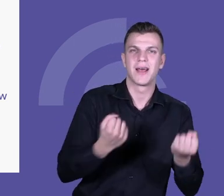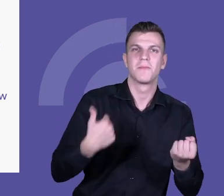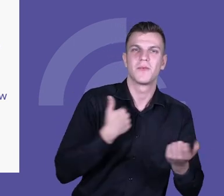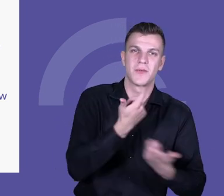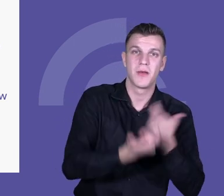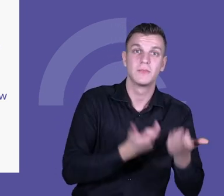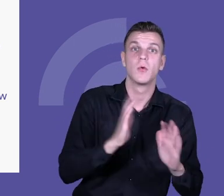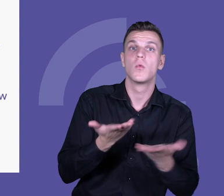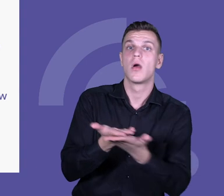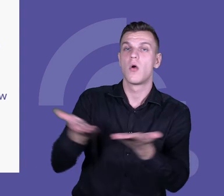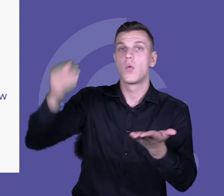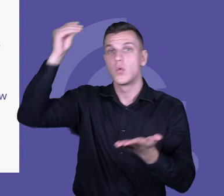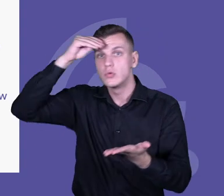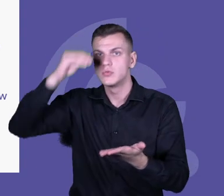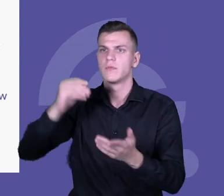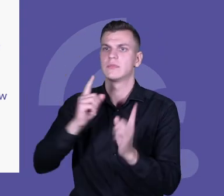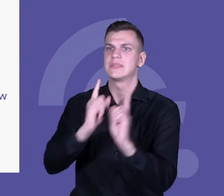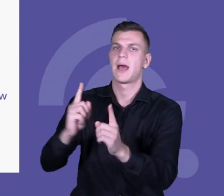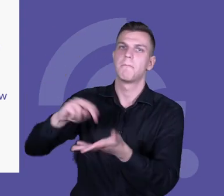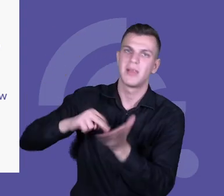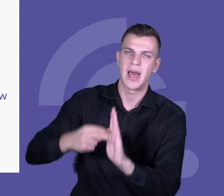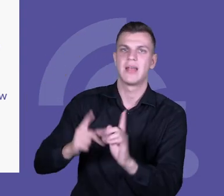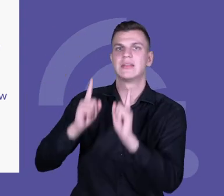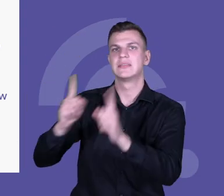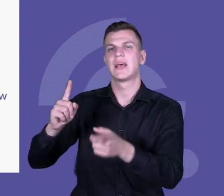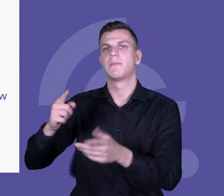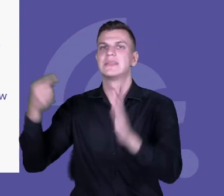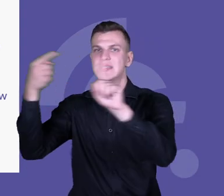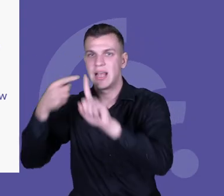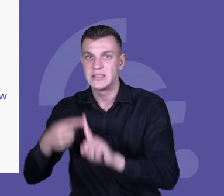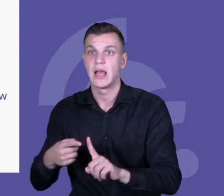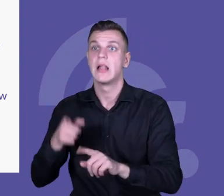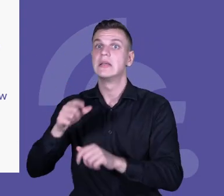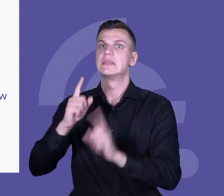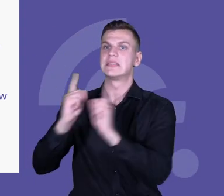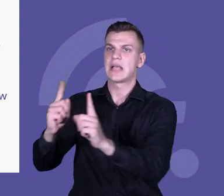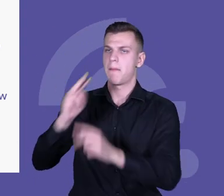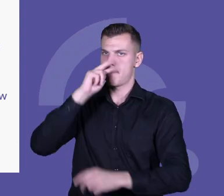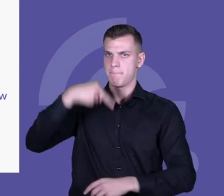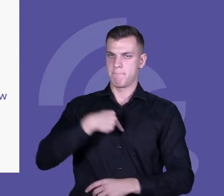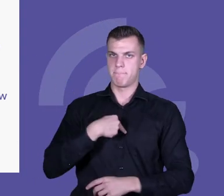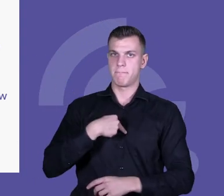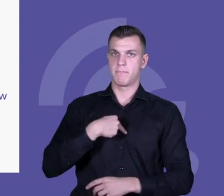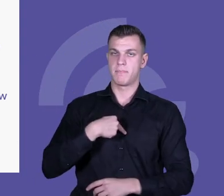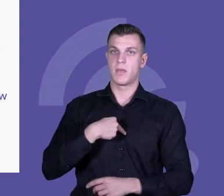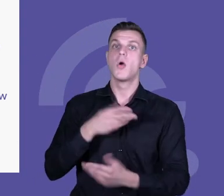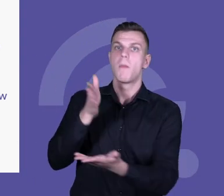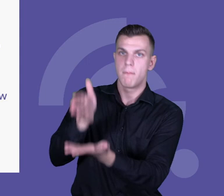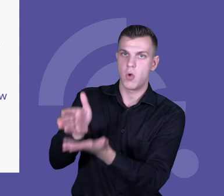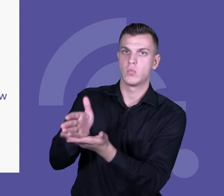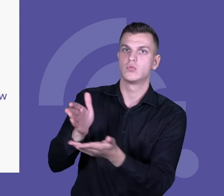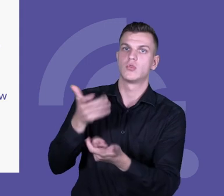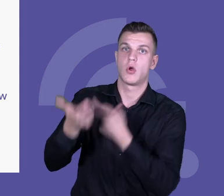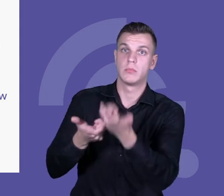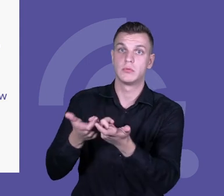planowania, wyznaczania własnych celów, samooceny, czyli tych, tych umiejętności, które przydadzą im się